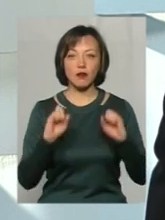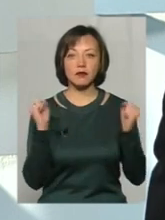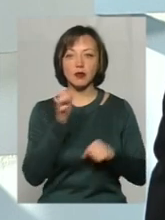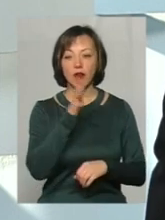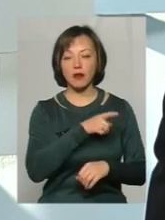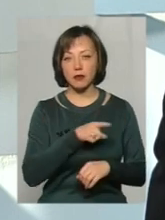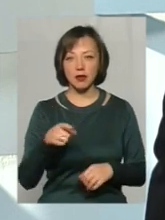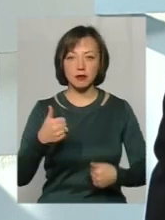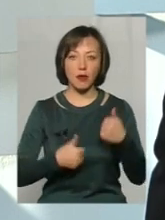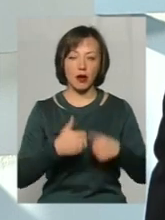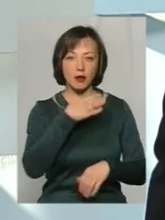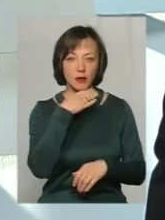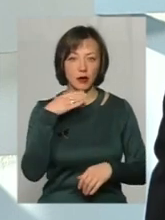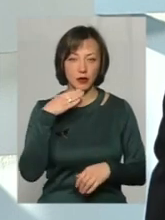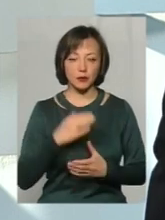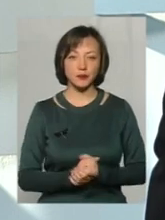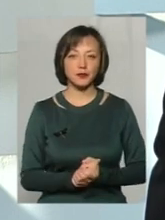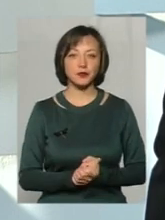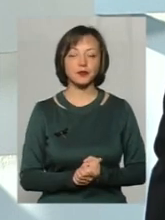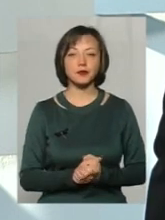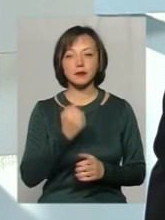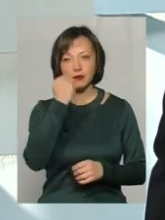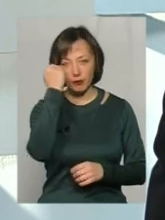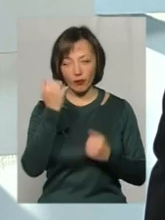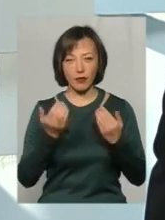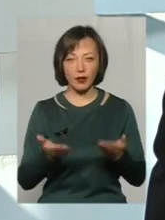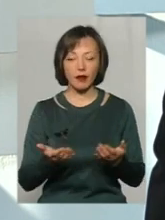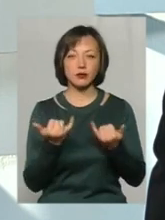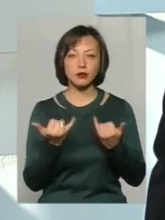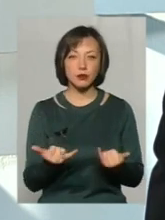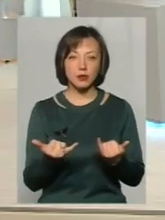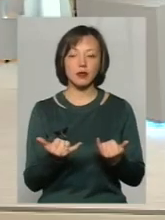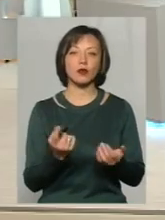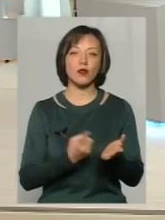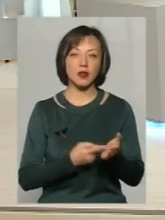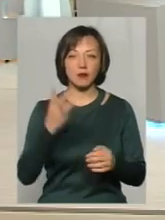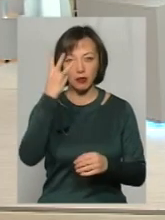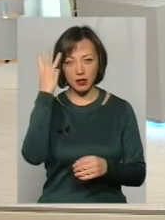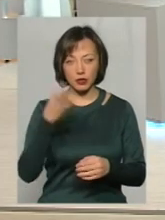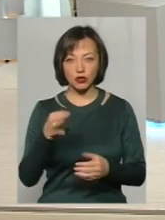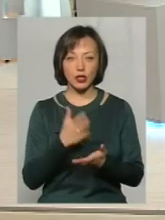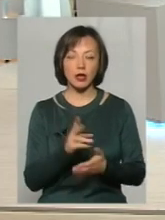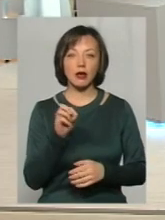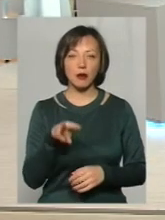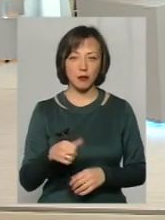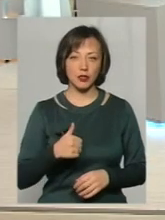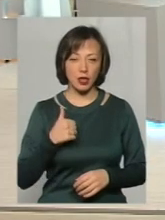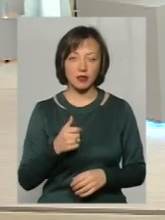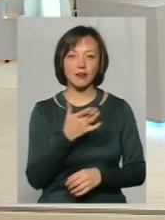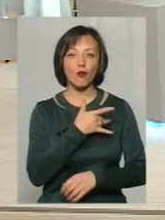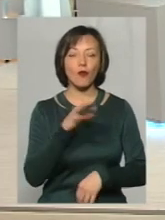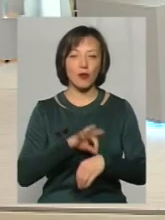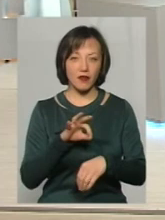змагань багато, Дякую, Сергій. Ми сьогодні довелися, в Хмельниччині є кім пишатись і є за кого